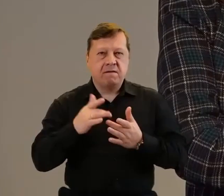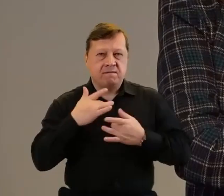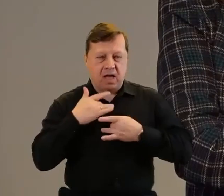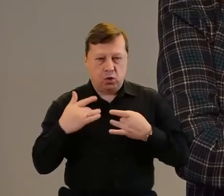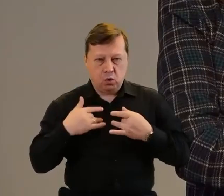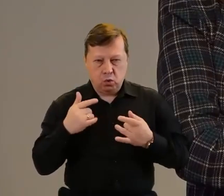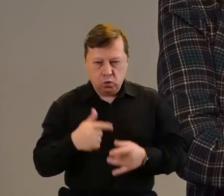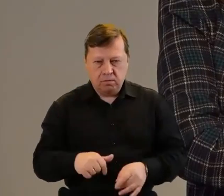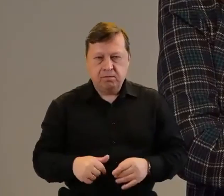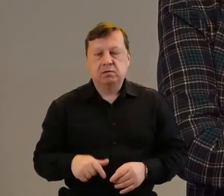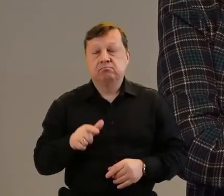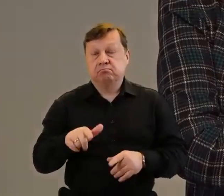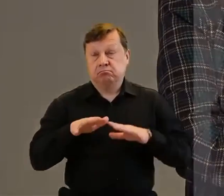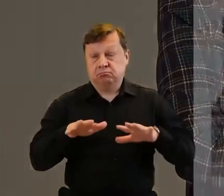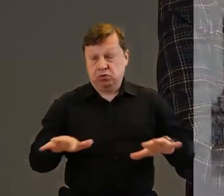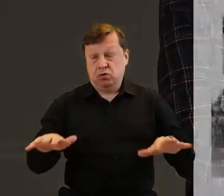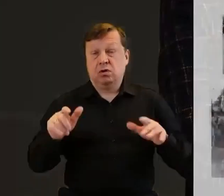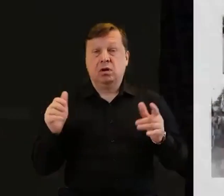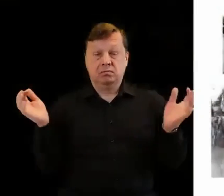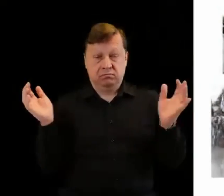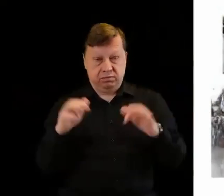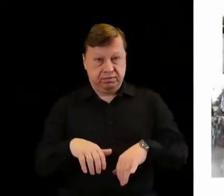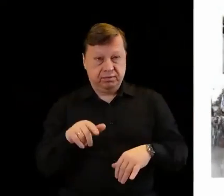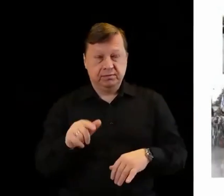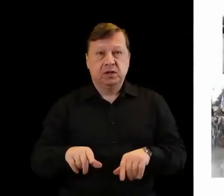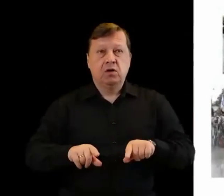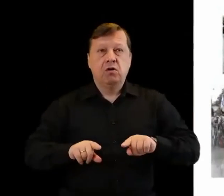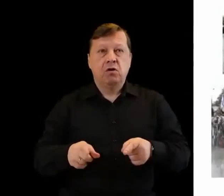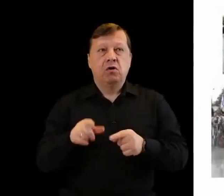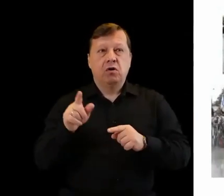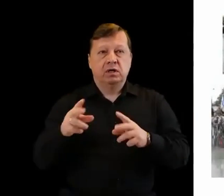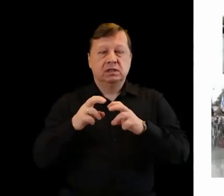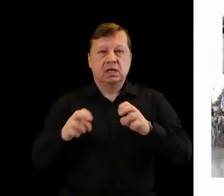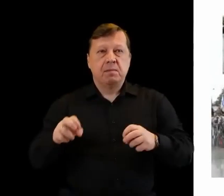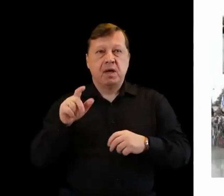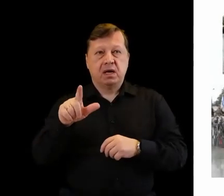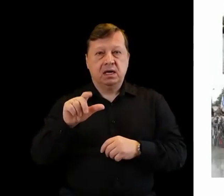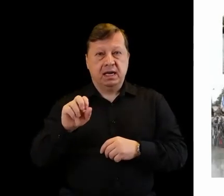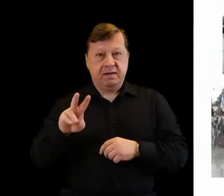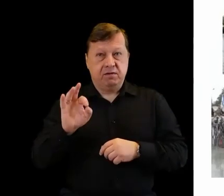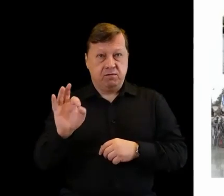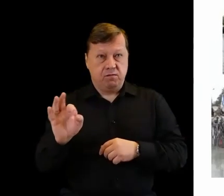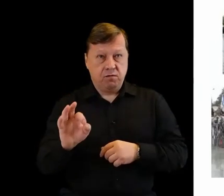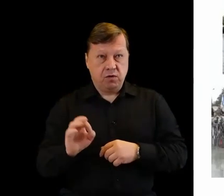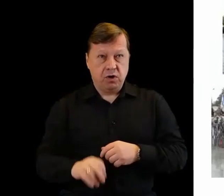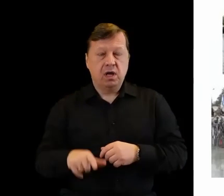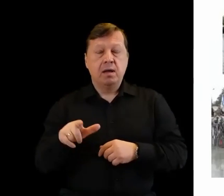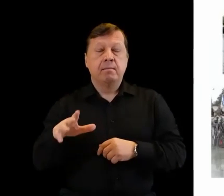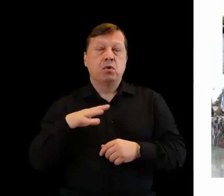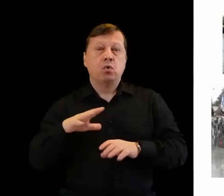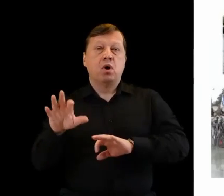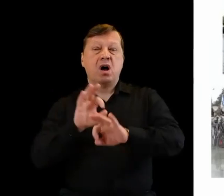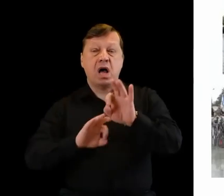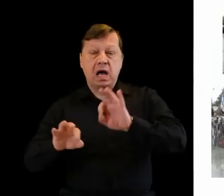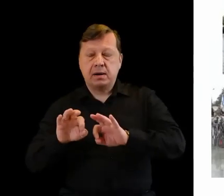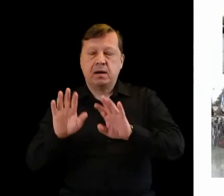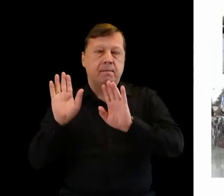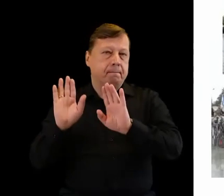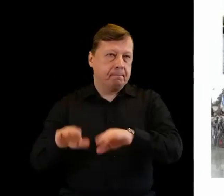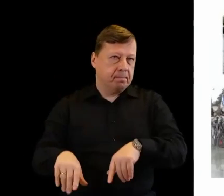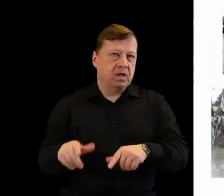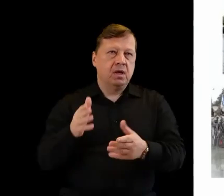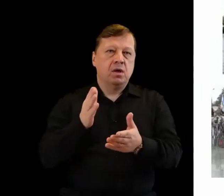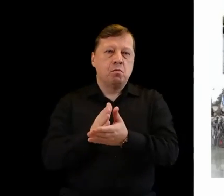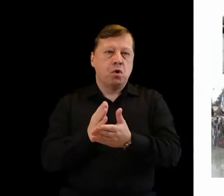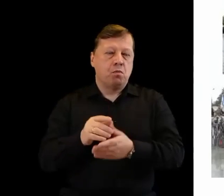się dużym powodzeniem. Organizowana przez zamek w Liwie. Wtedy na zamku był remont, więc pomogliśmy zrobić